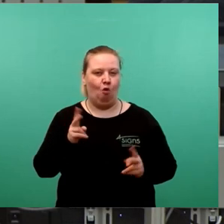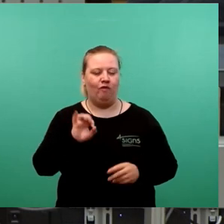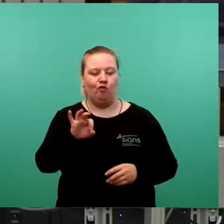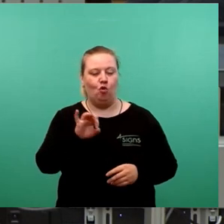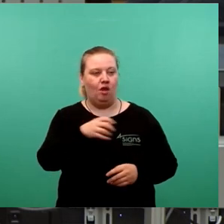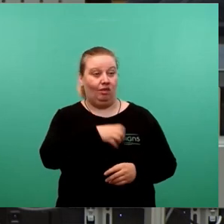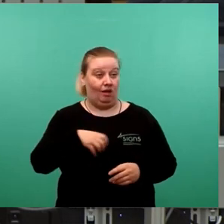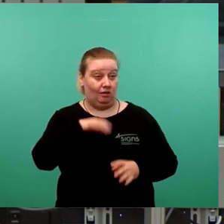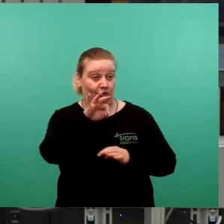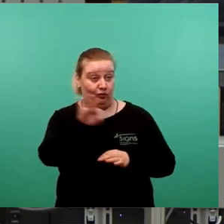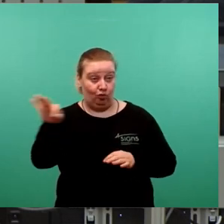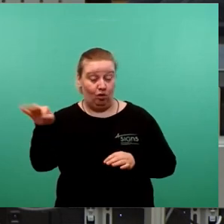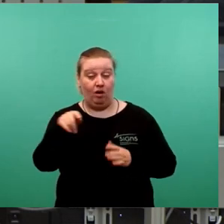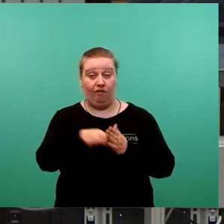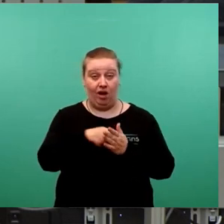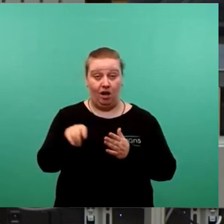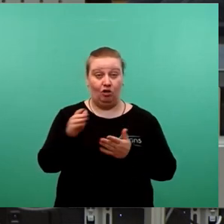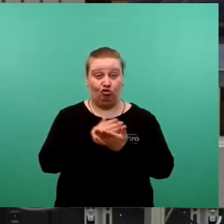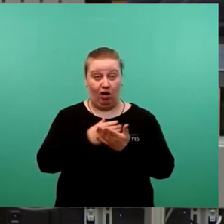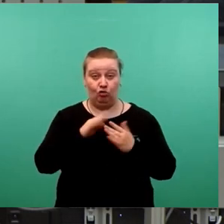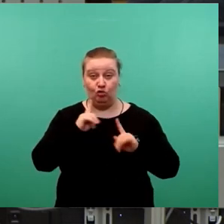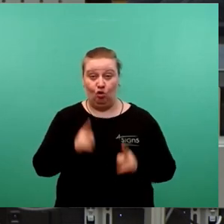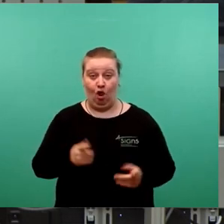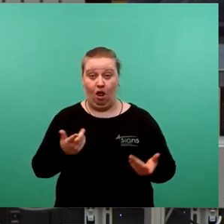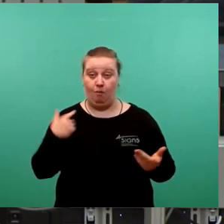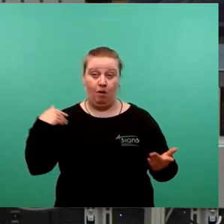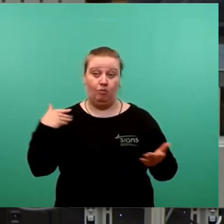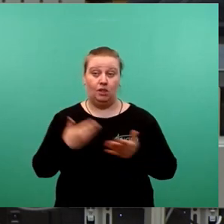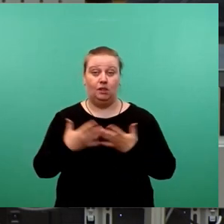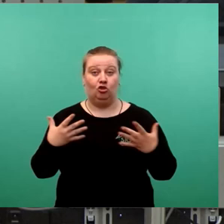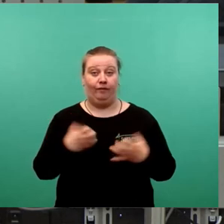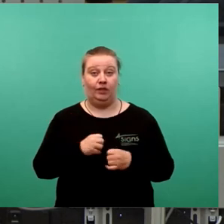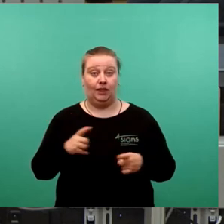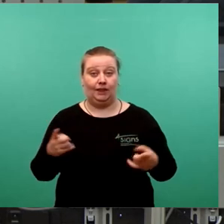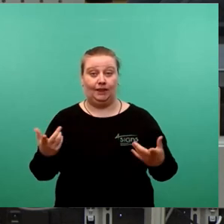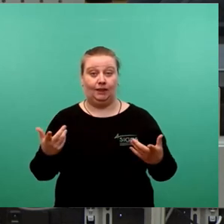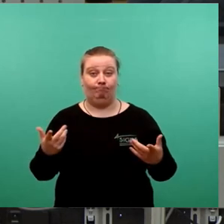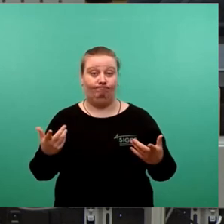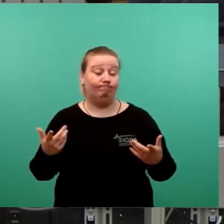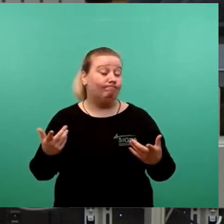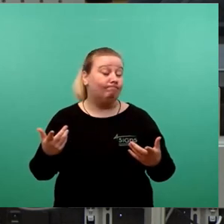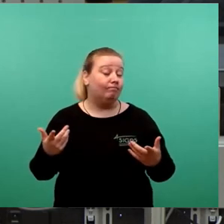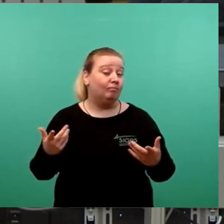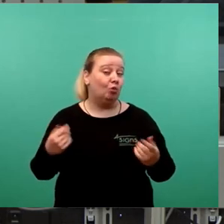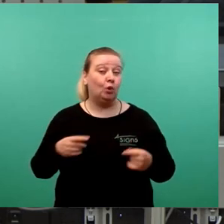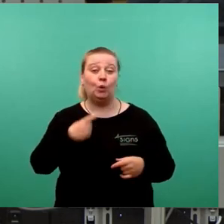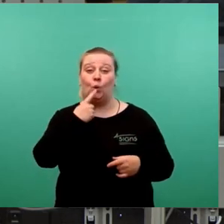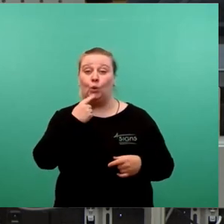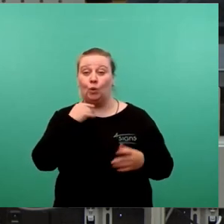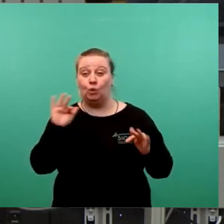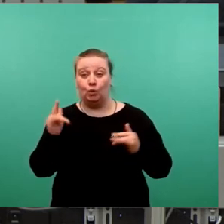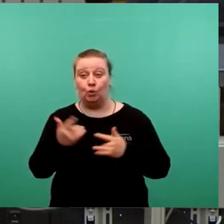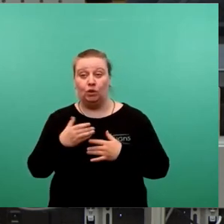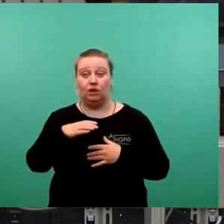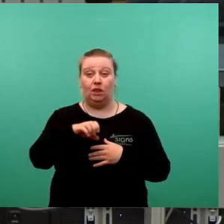worden, Entscheidungen zu treffen. Leider war dies von Rot-Rot-Grün und der CDU